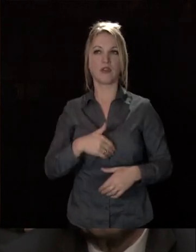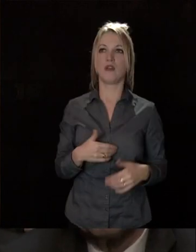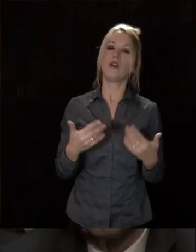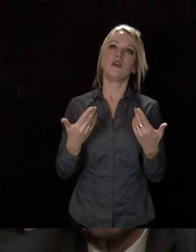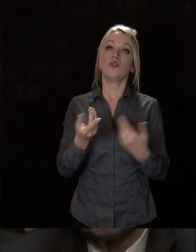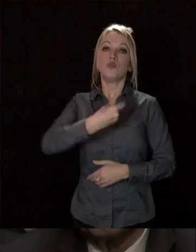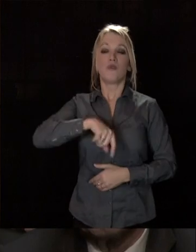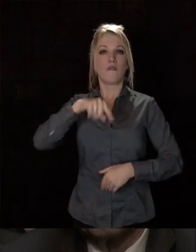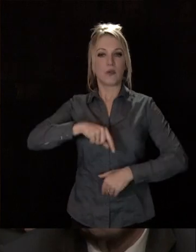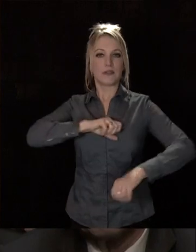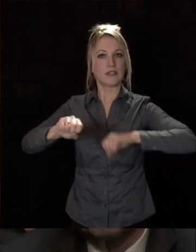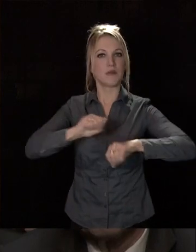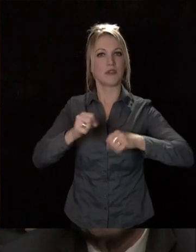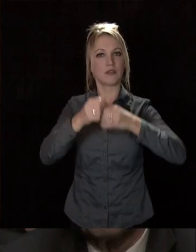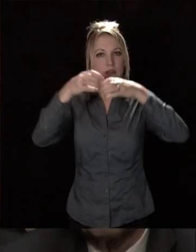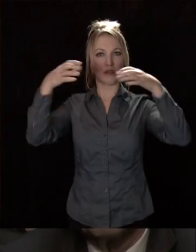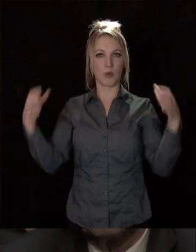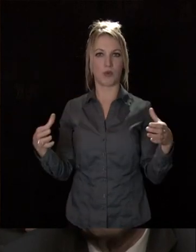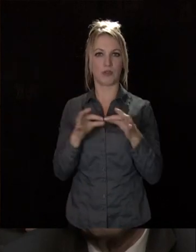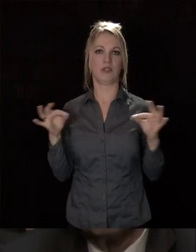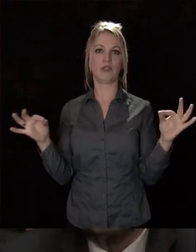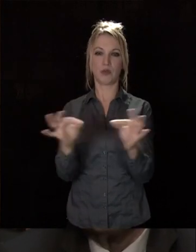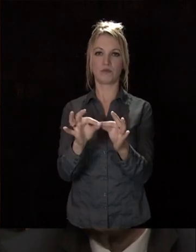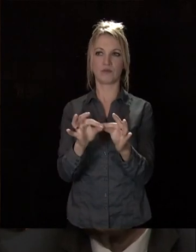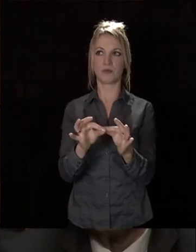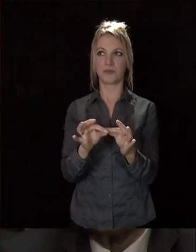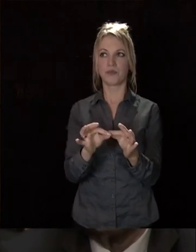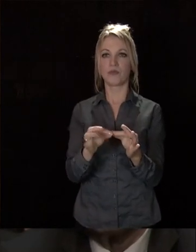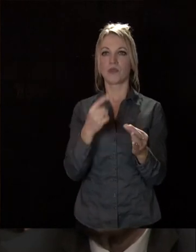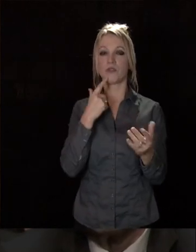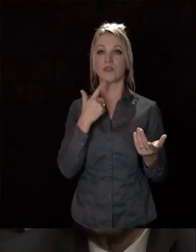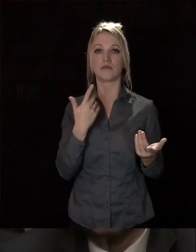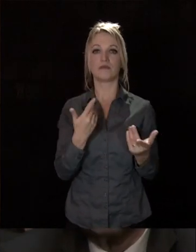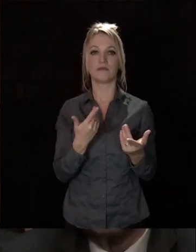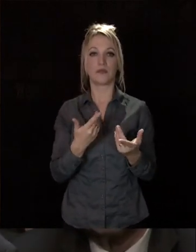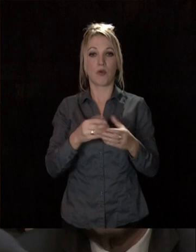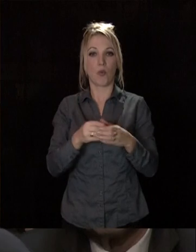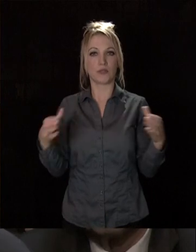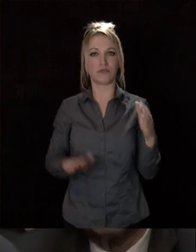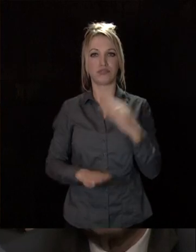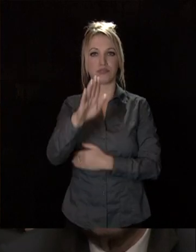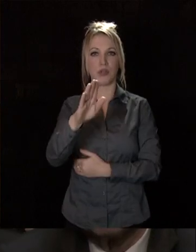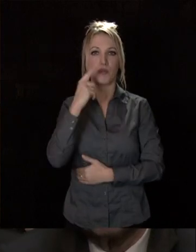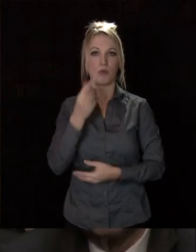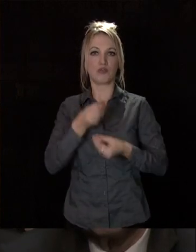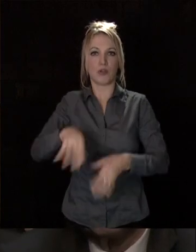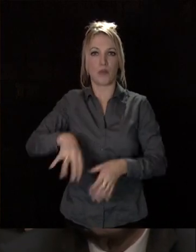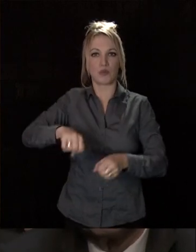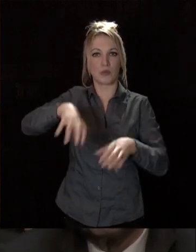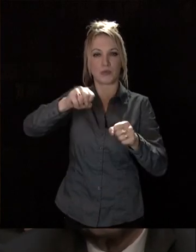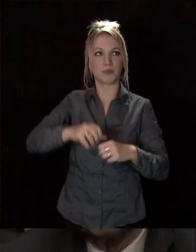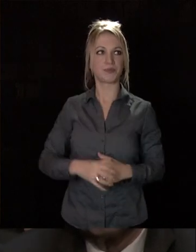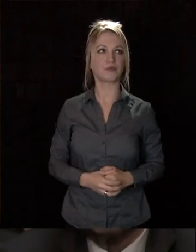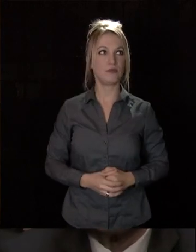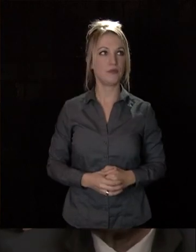devoir de dynamiser le développement de notre territoire et donc la croissance pour maintenir, bien sûr, et favoriser l'emploi. Nous devons